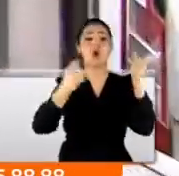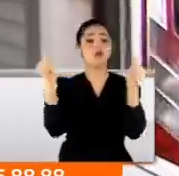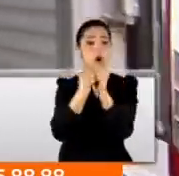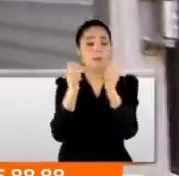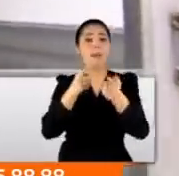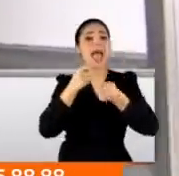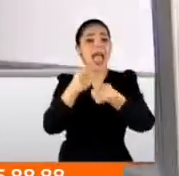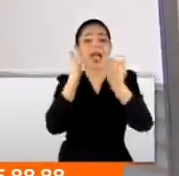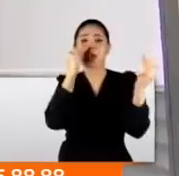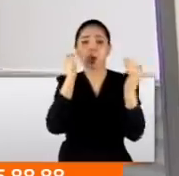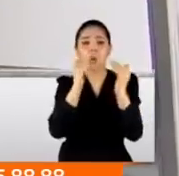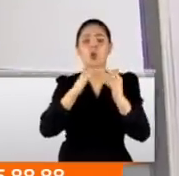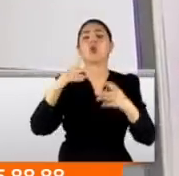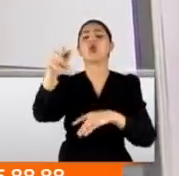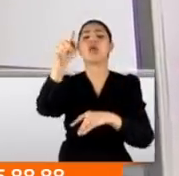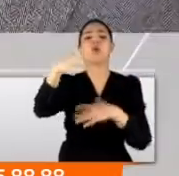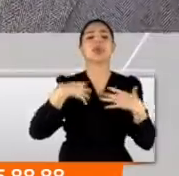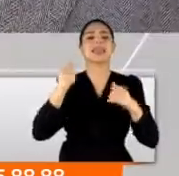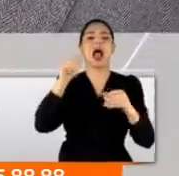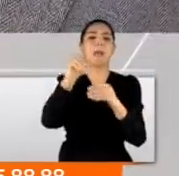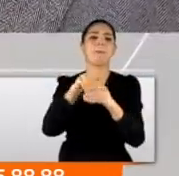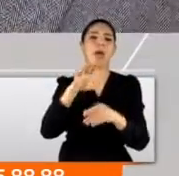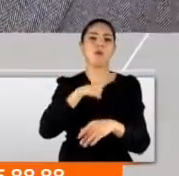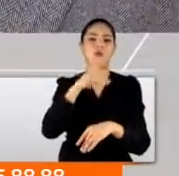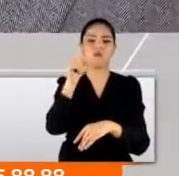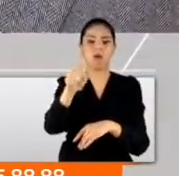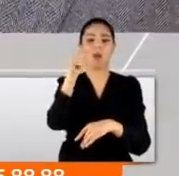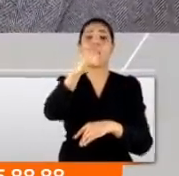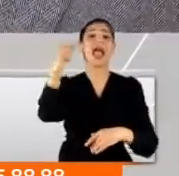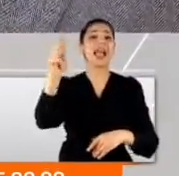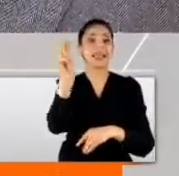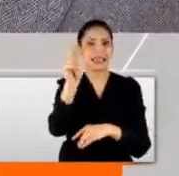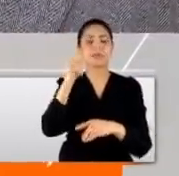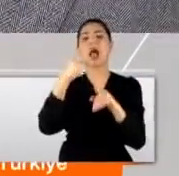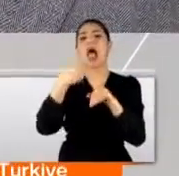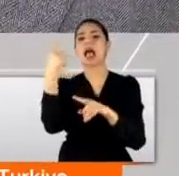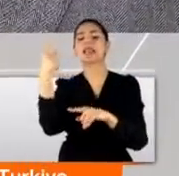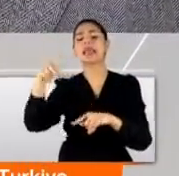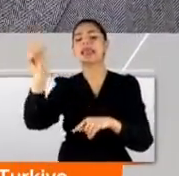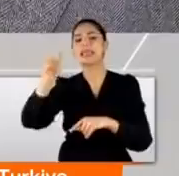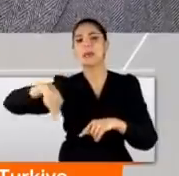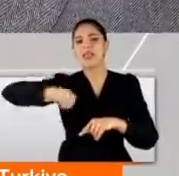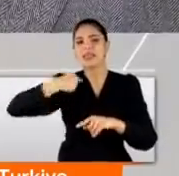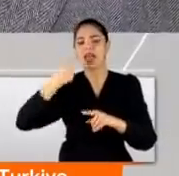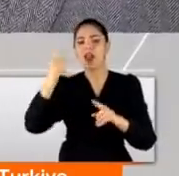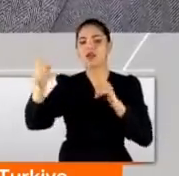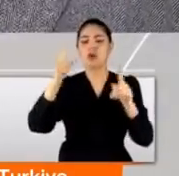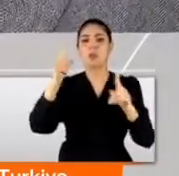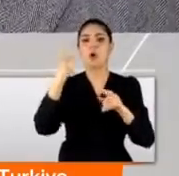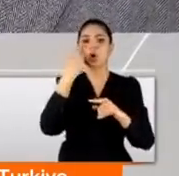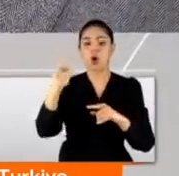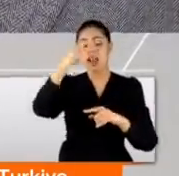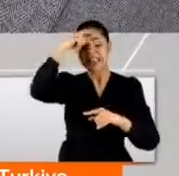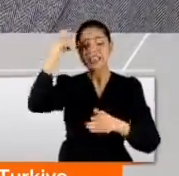eğitim almış sağlık memurları da bulunacak. Bu araçlarımız eksi 20 ile artı 20 derece arasında ayarlanabilir sıcaklıkta. Bu